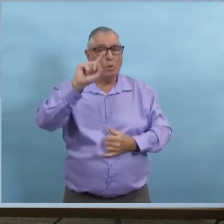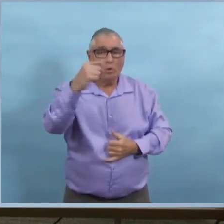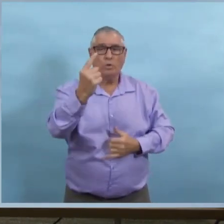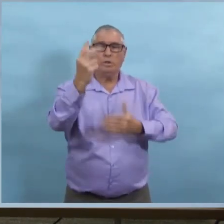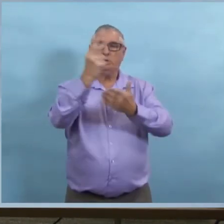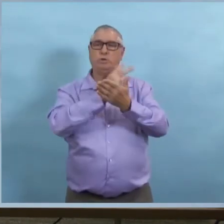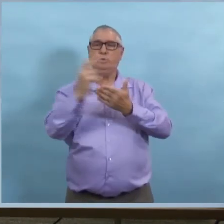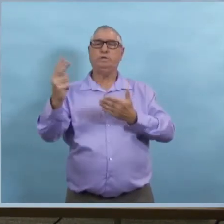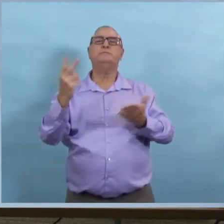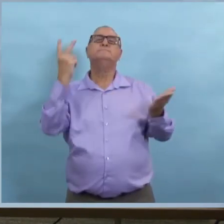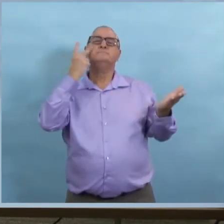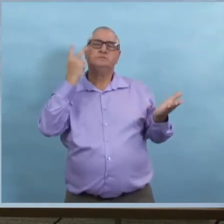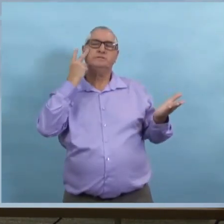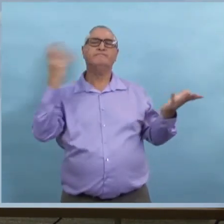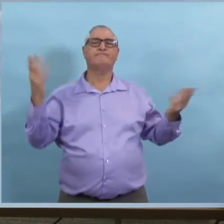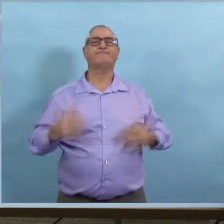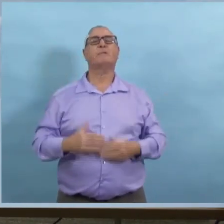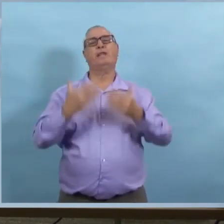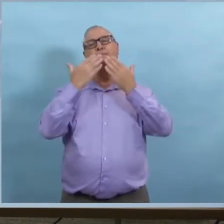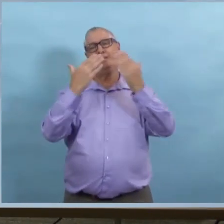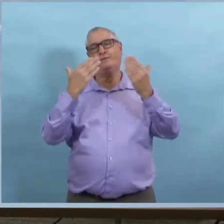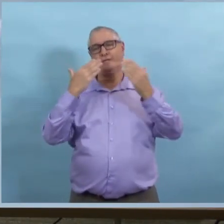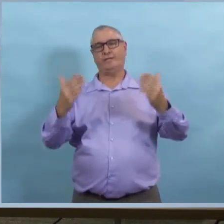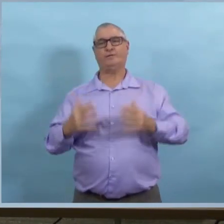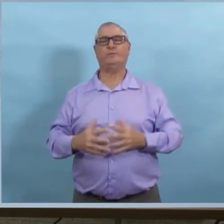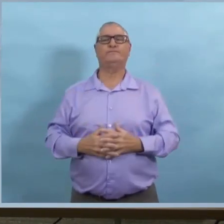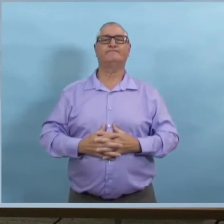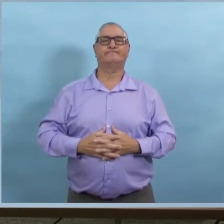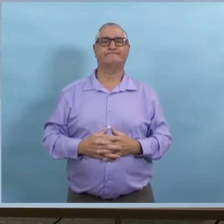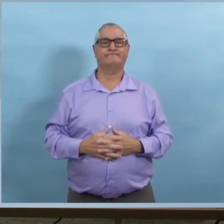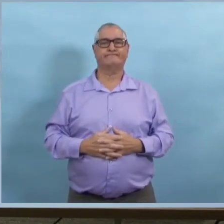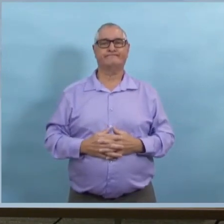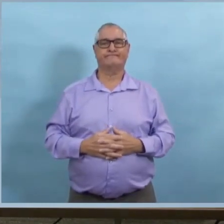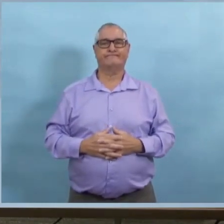impatience de voir que ça a bien fonctionné. Merci. Merci.